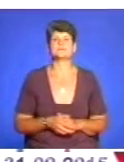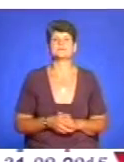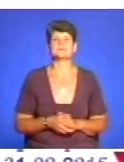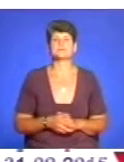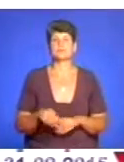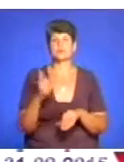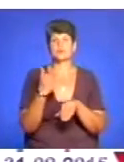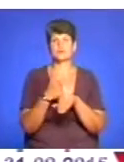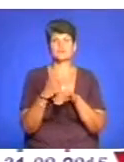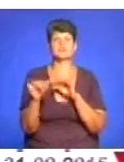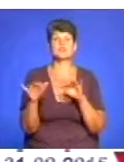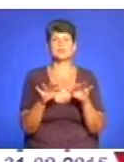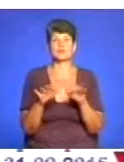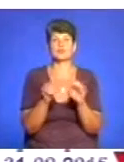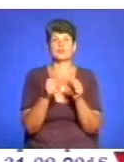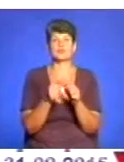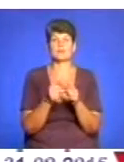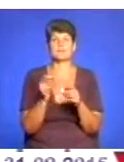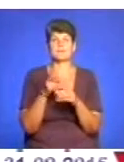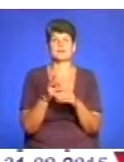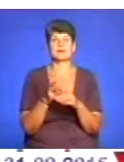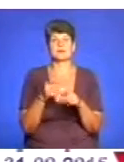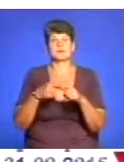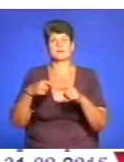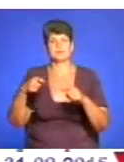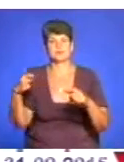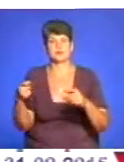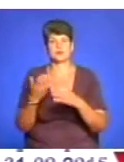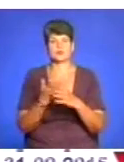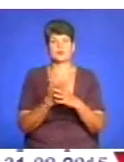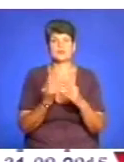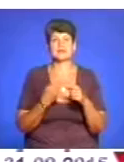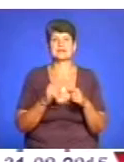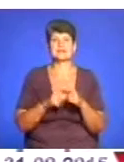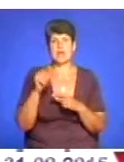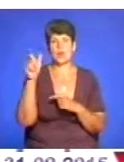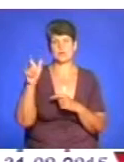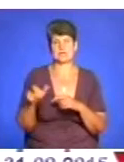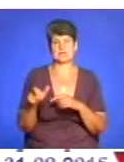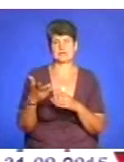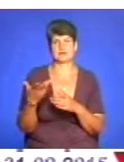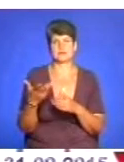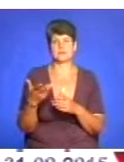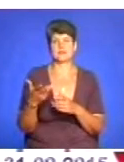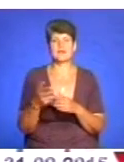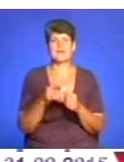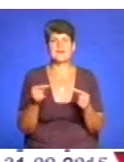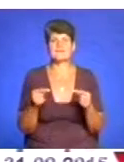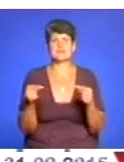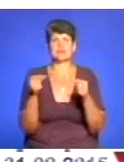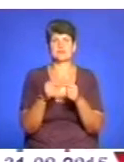Основними чинниками, що гальмують темпи призначення субсидій, знову ж таки, в основному це є людський фактор на сьогоднішній день. Невідповідність